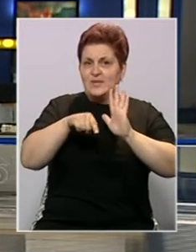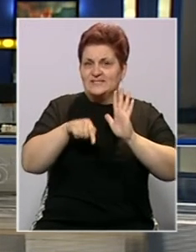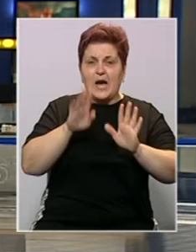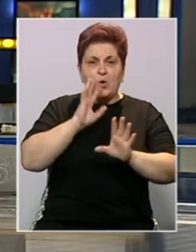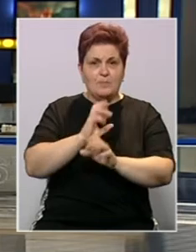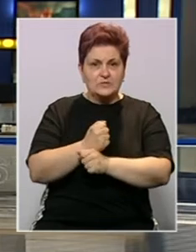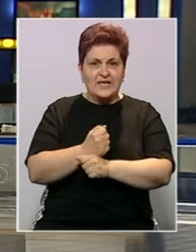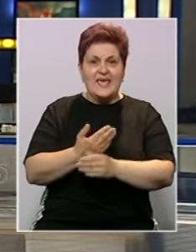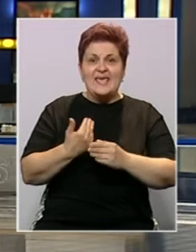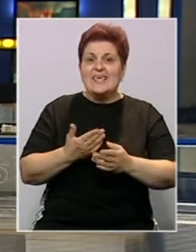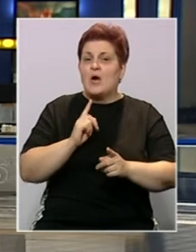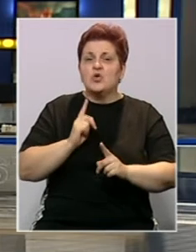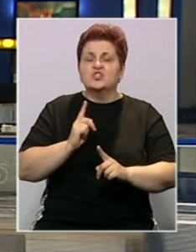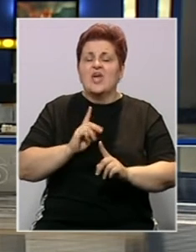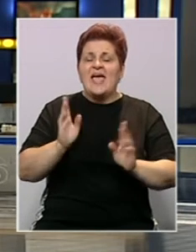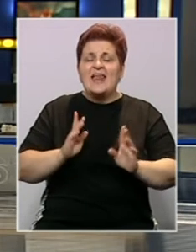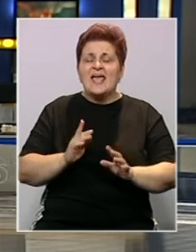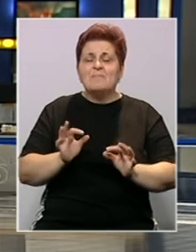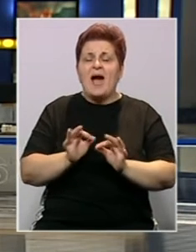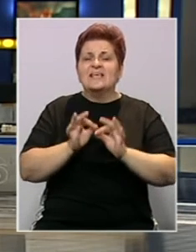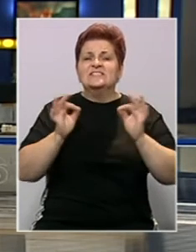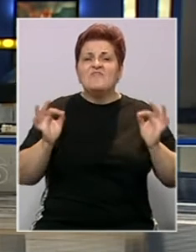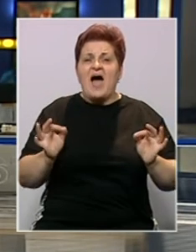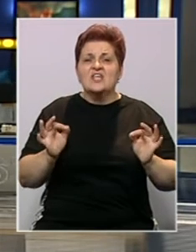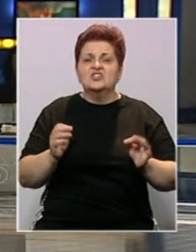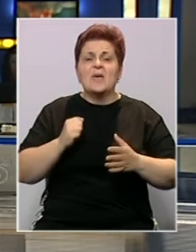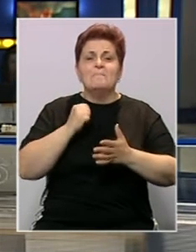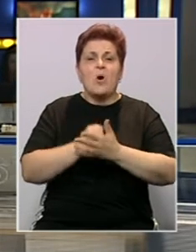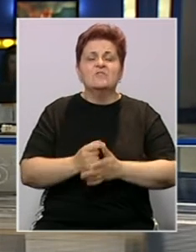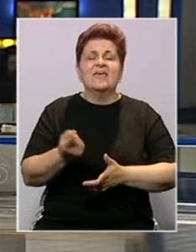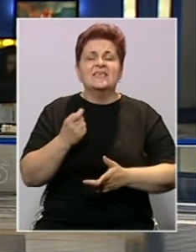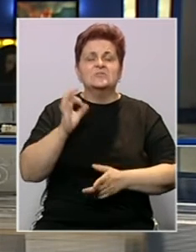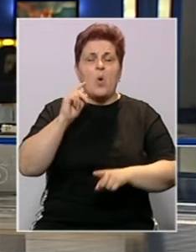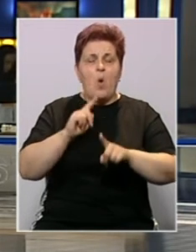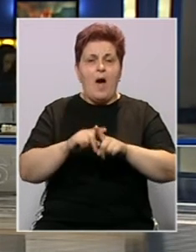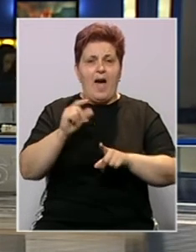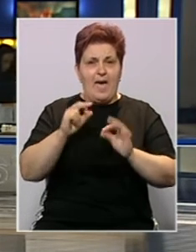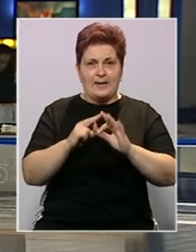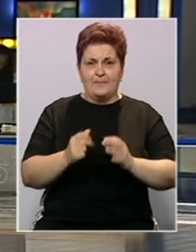zakon Bosne i Hercegovine, iako još nema nikakve zvanične potvrde iz OHR.